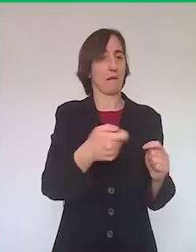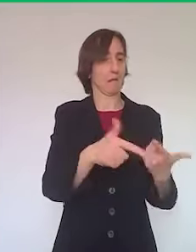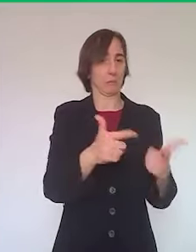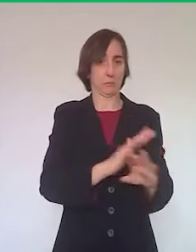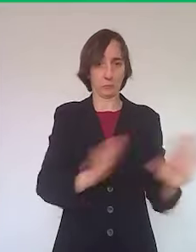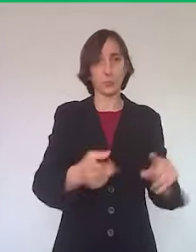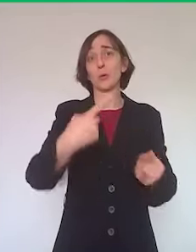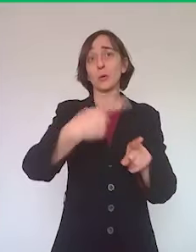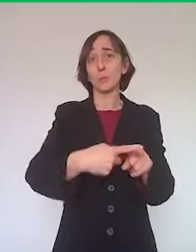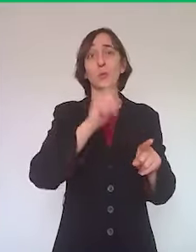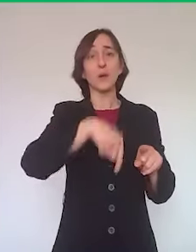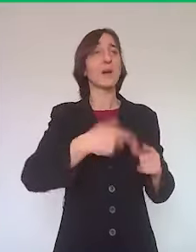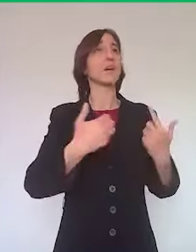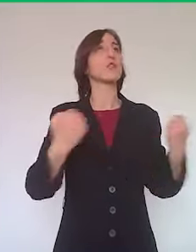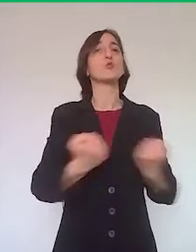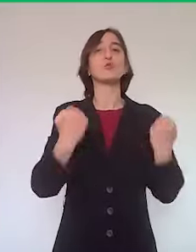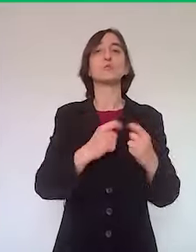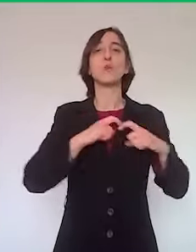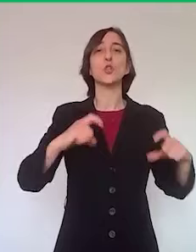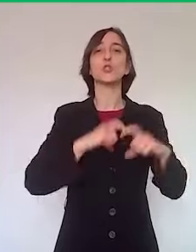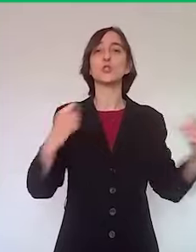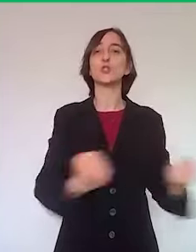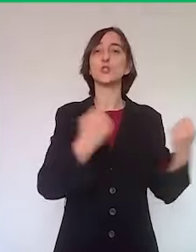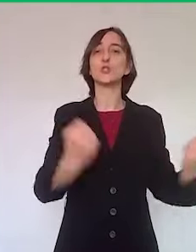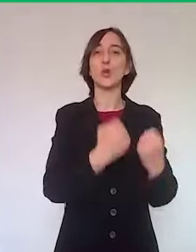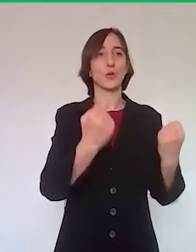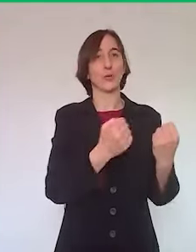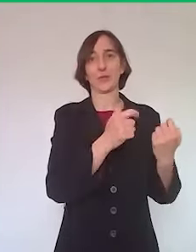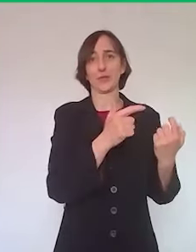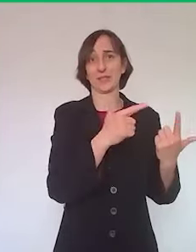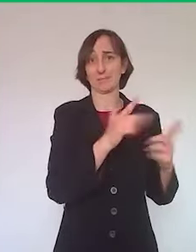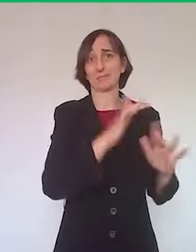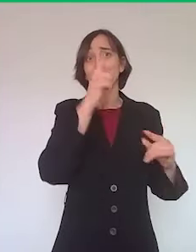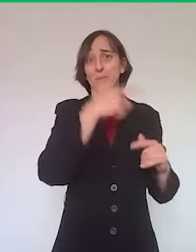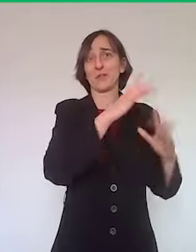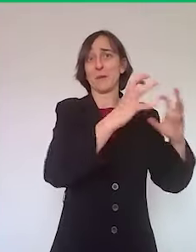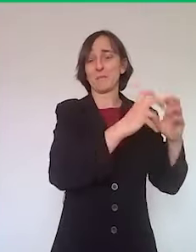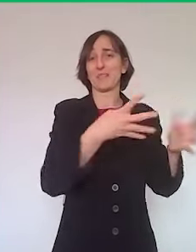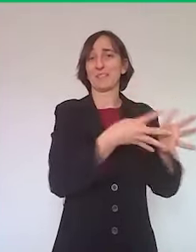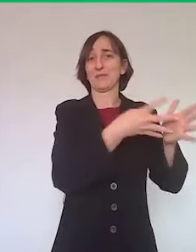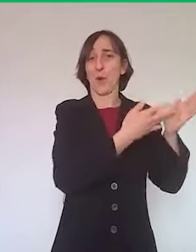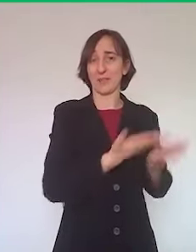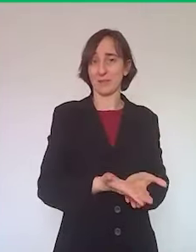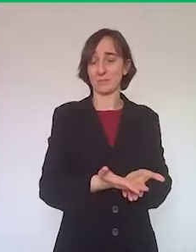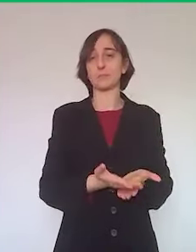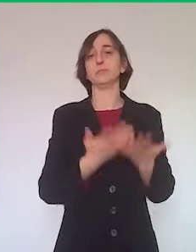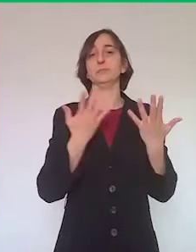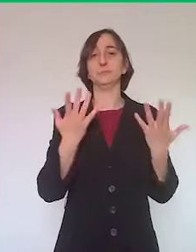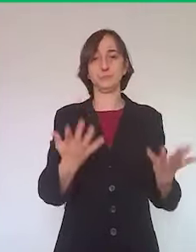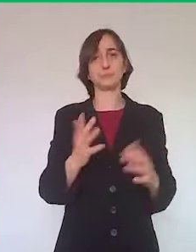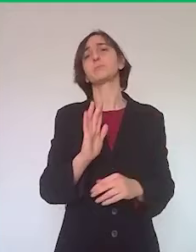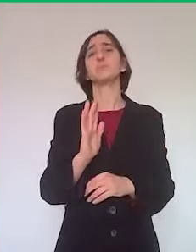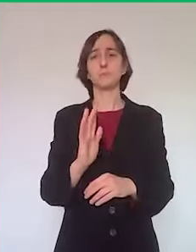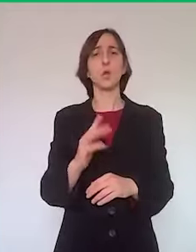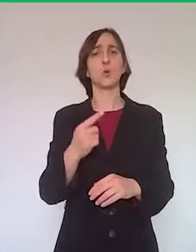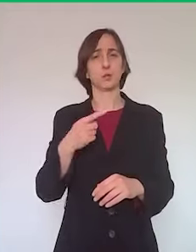raccogliere le sponsorizzazioni perché anche le imprese sono in difficoltà. Allora sì, la risposta è positiva, come regione